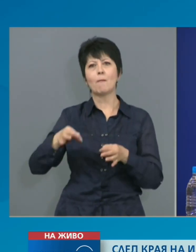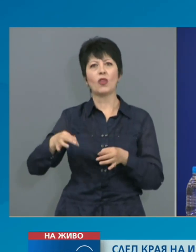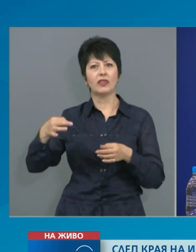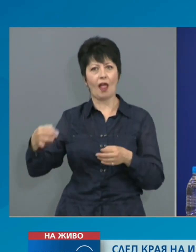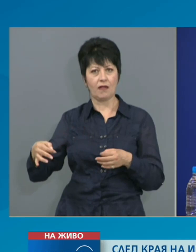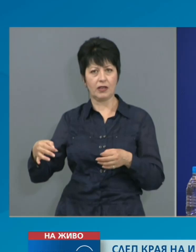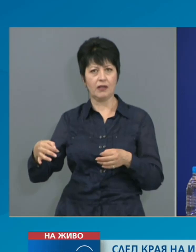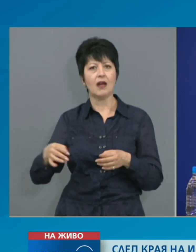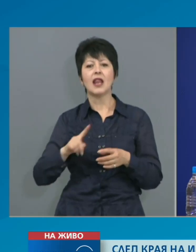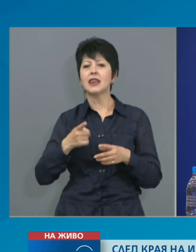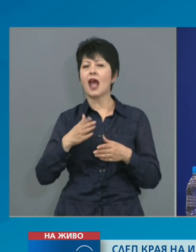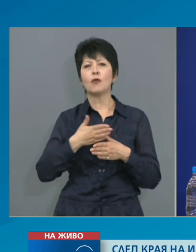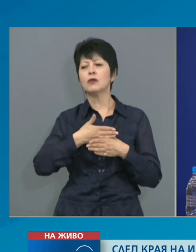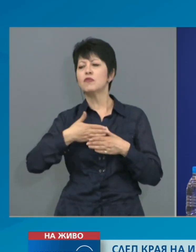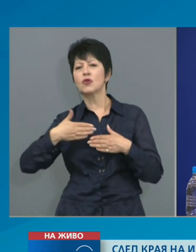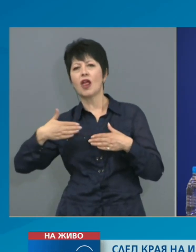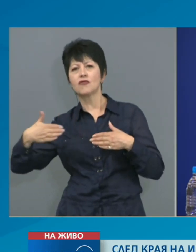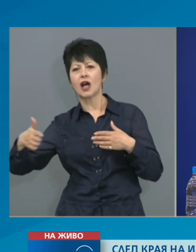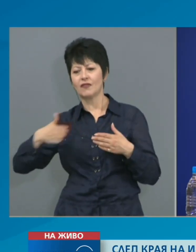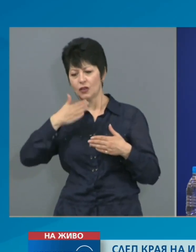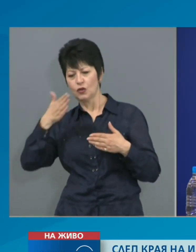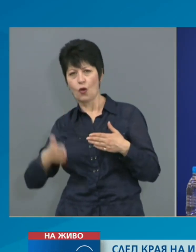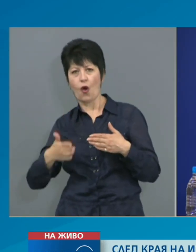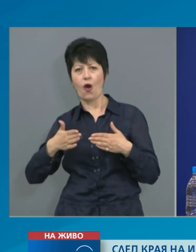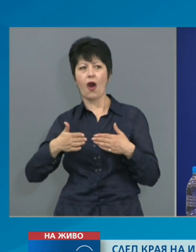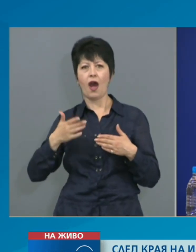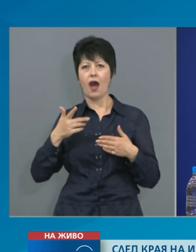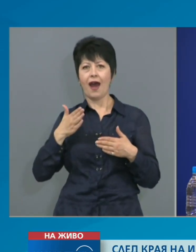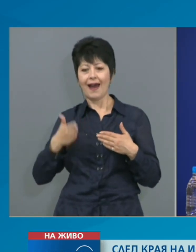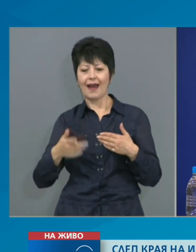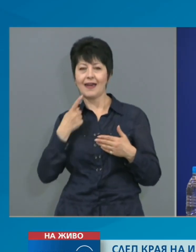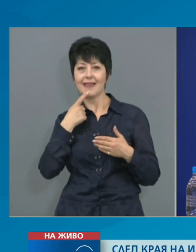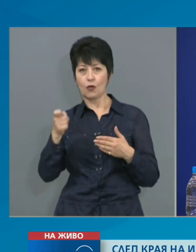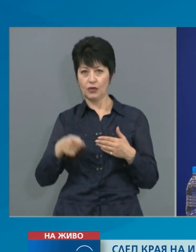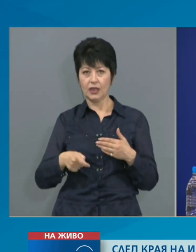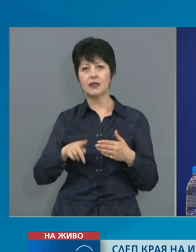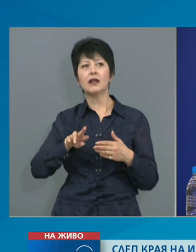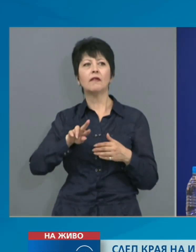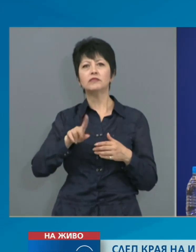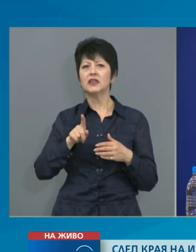тях продължават и до края на годината, както има срокове до 30 септември.